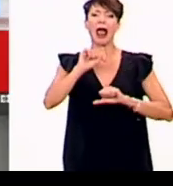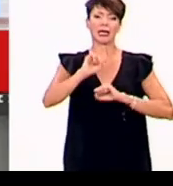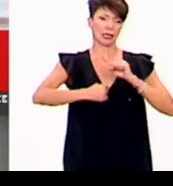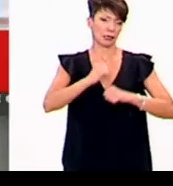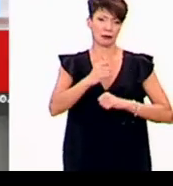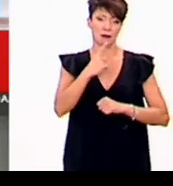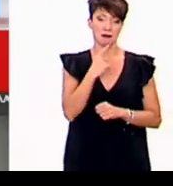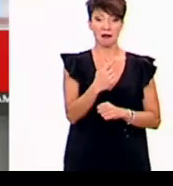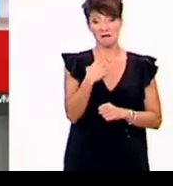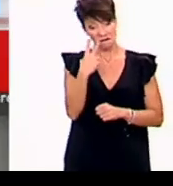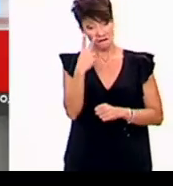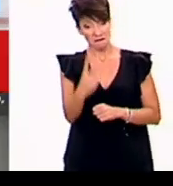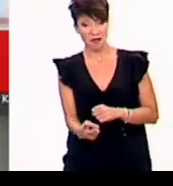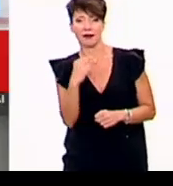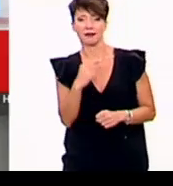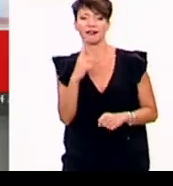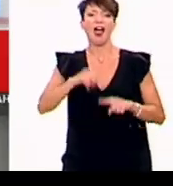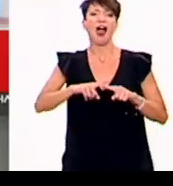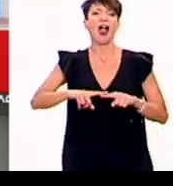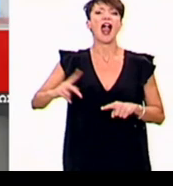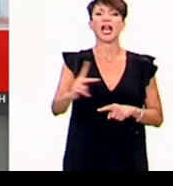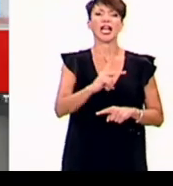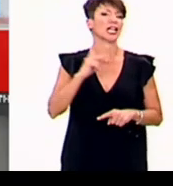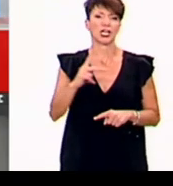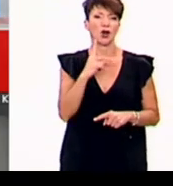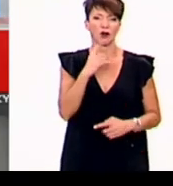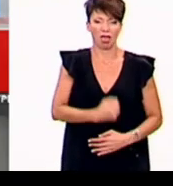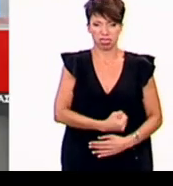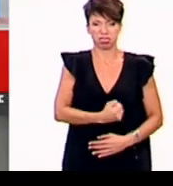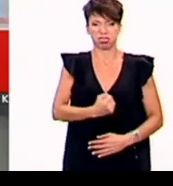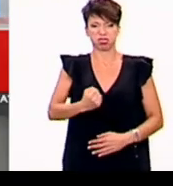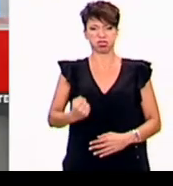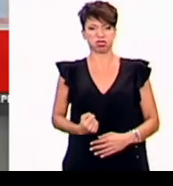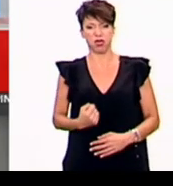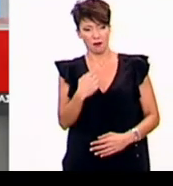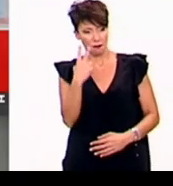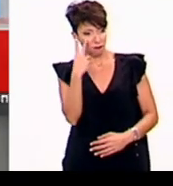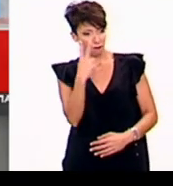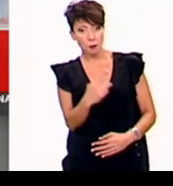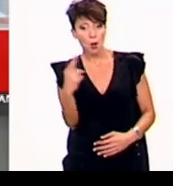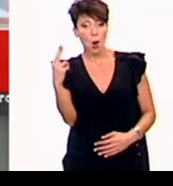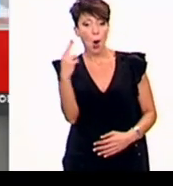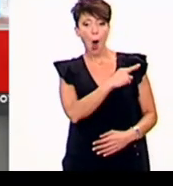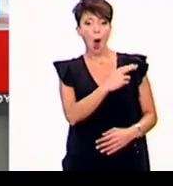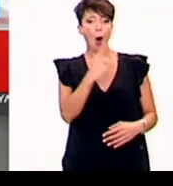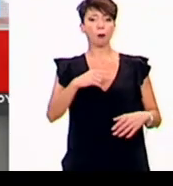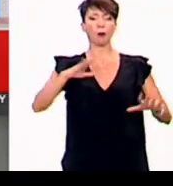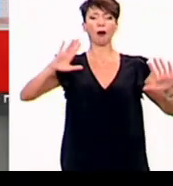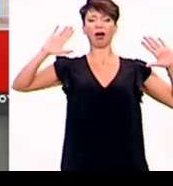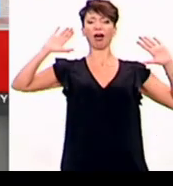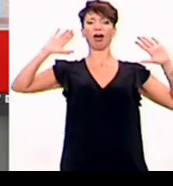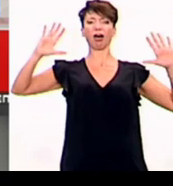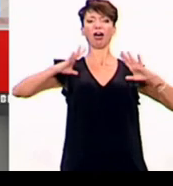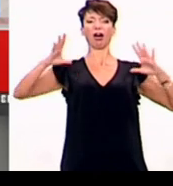Την ώρα που το μεγαλύτερο κομμάτι της ελληνικής κοινωνίας ζει στην ανέχεια είναι τουλάχιστον σκληρό να βλέπει φωτογραφίες του πρωθυπουργού